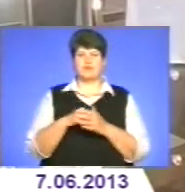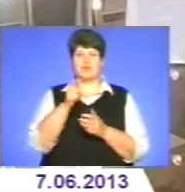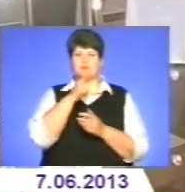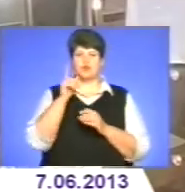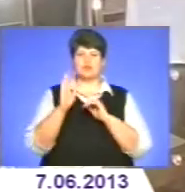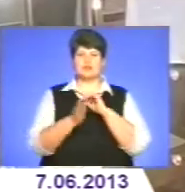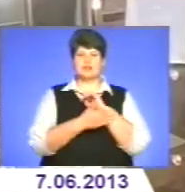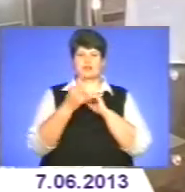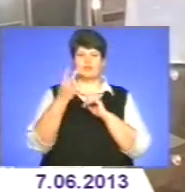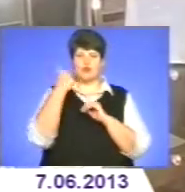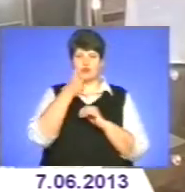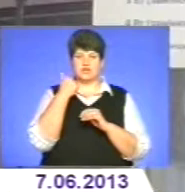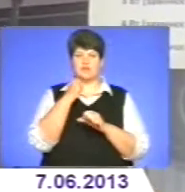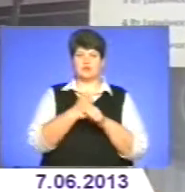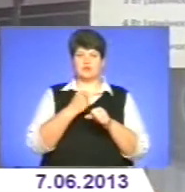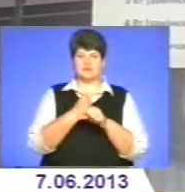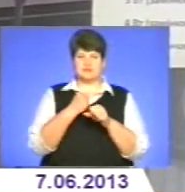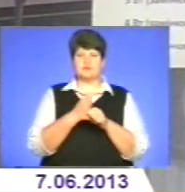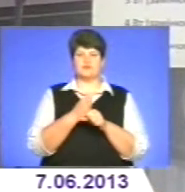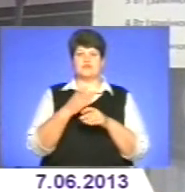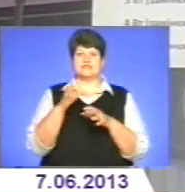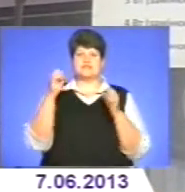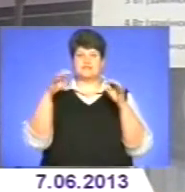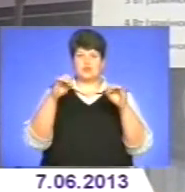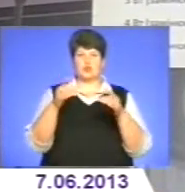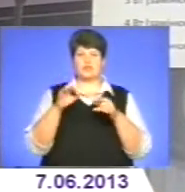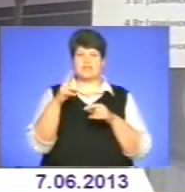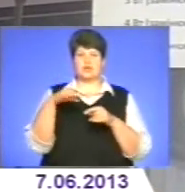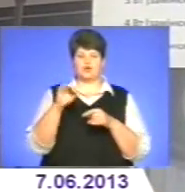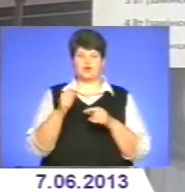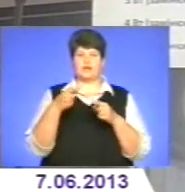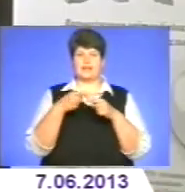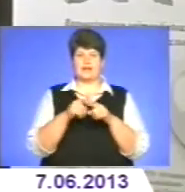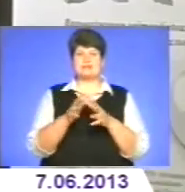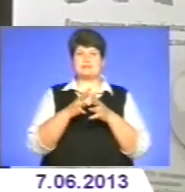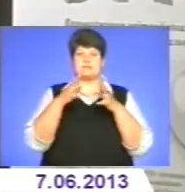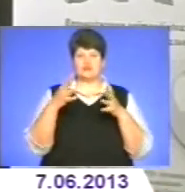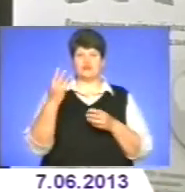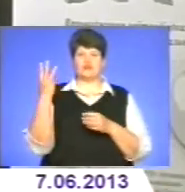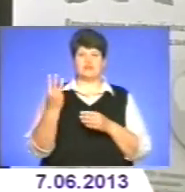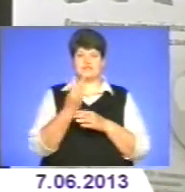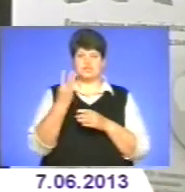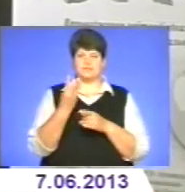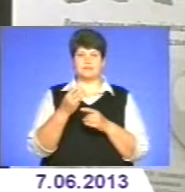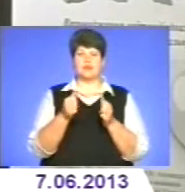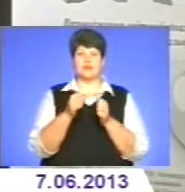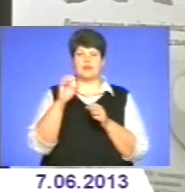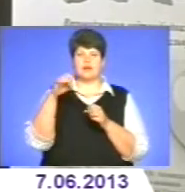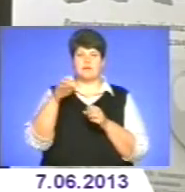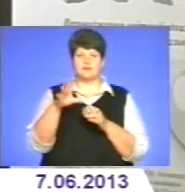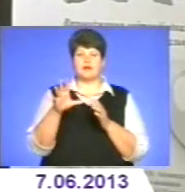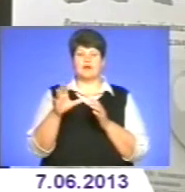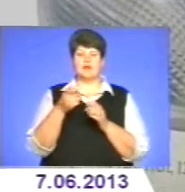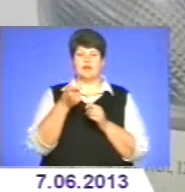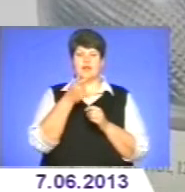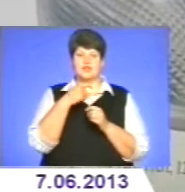останніх двох років виробництво енергоощадної світлодіодної техніки в Україні збільшилось утричі. Так звана лампочка Іллічани ближчим часом відійде у минуло.